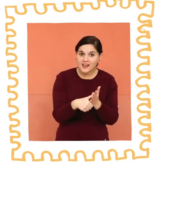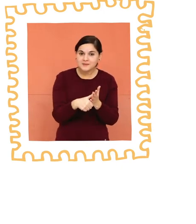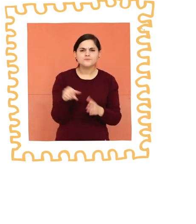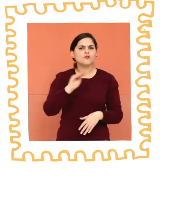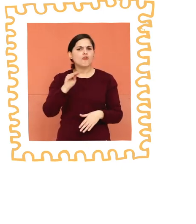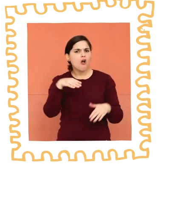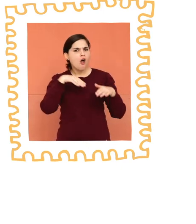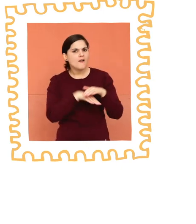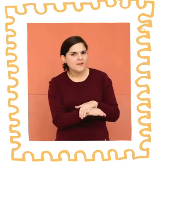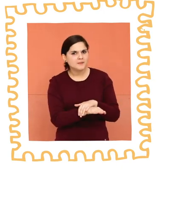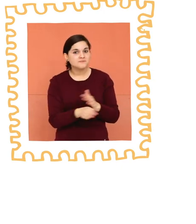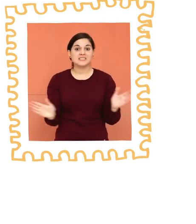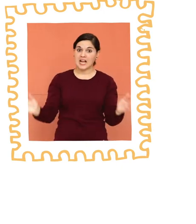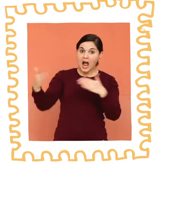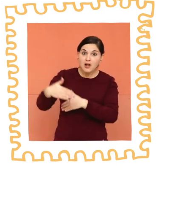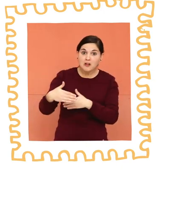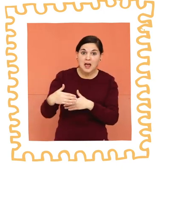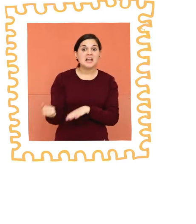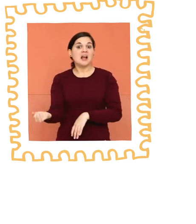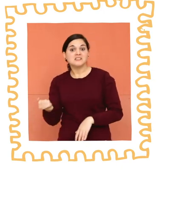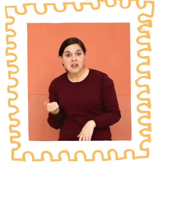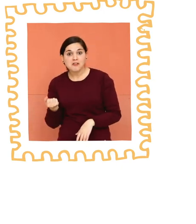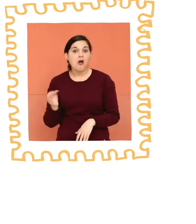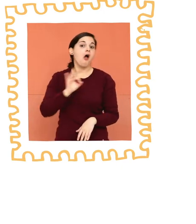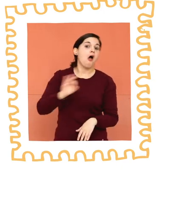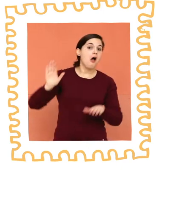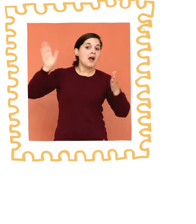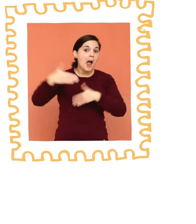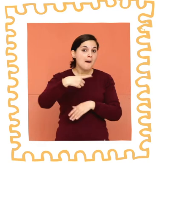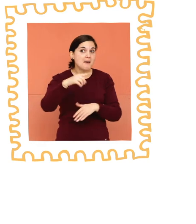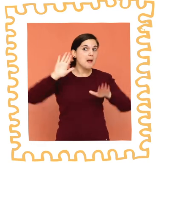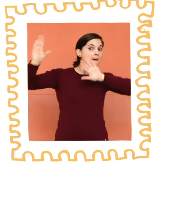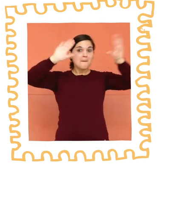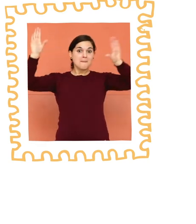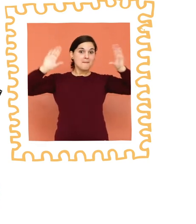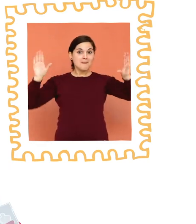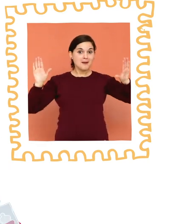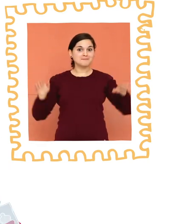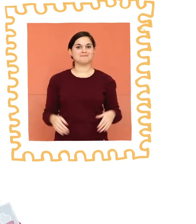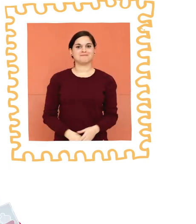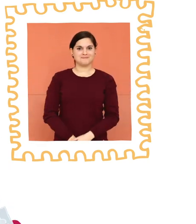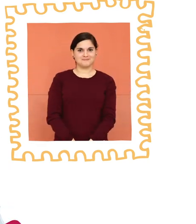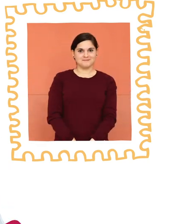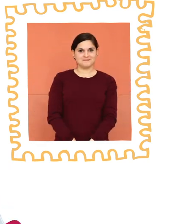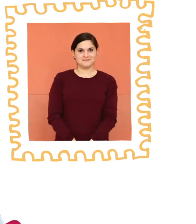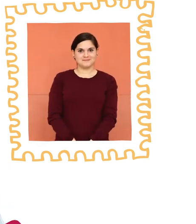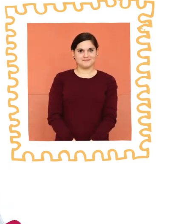e dove li tieni in una scatola in un cassetto o in giro per la tua camera